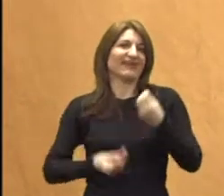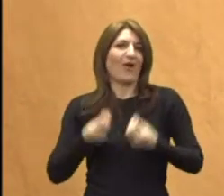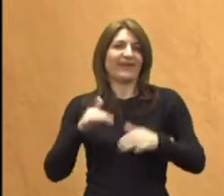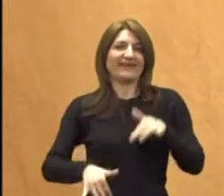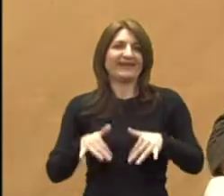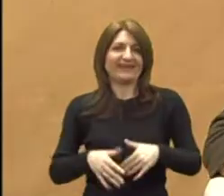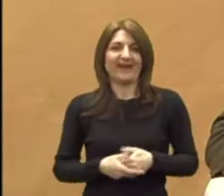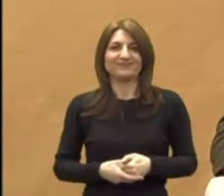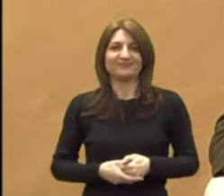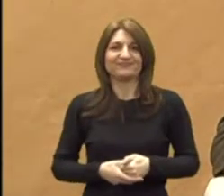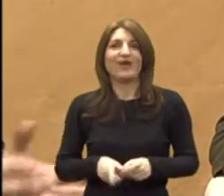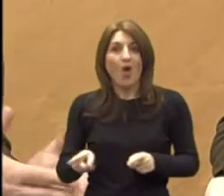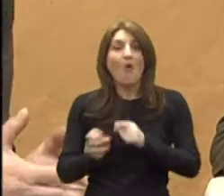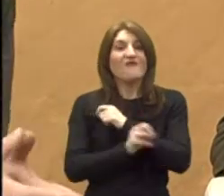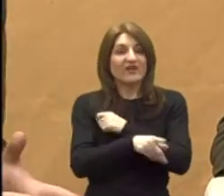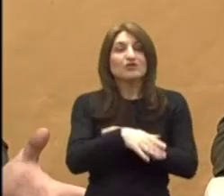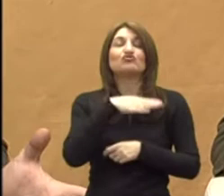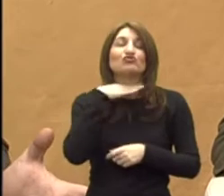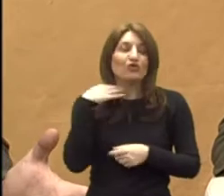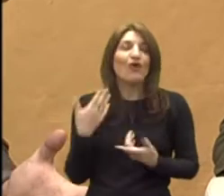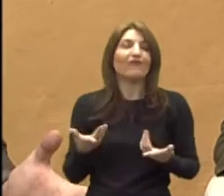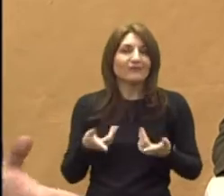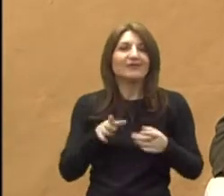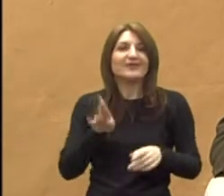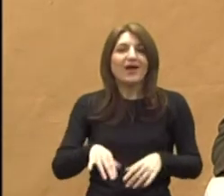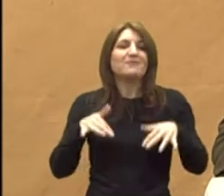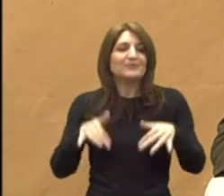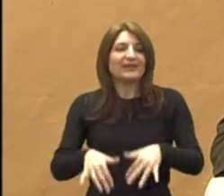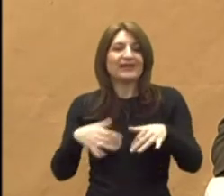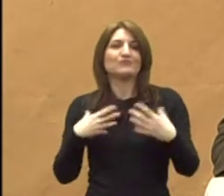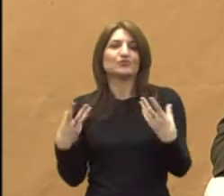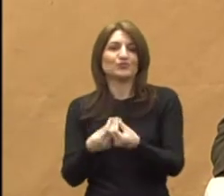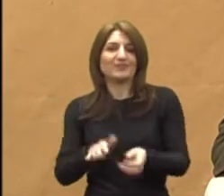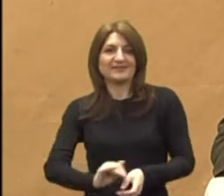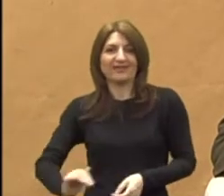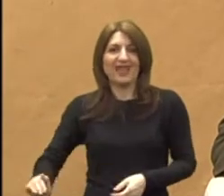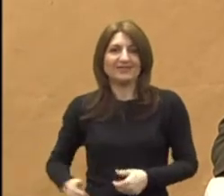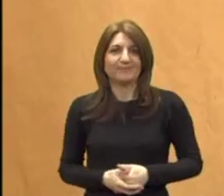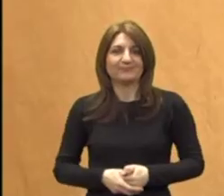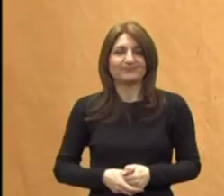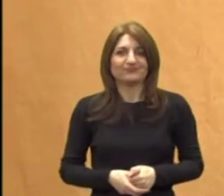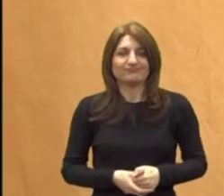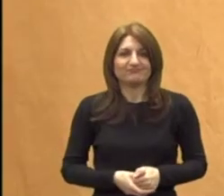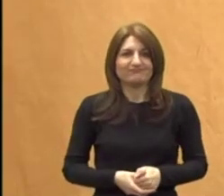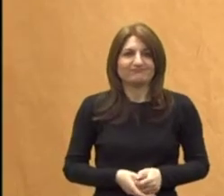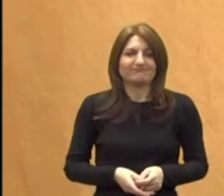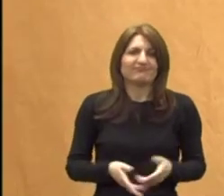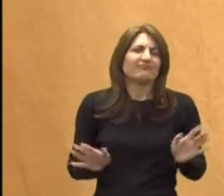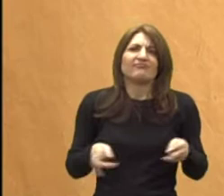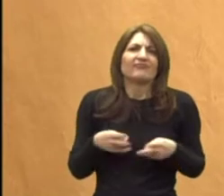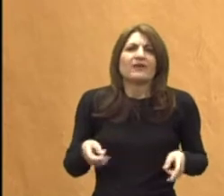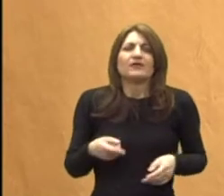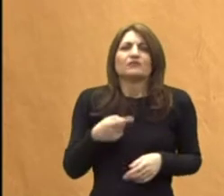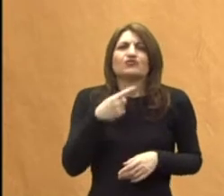Mi uvrtiću se. Da, da, blago u stvari igramo s djecom. Ja, mislim, ne možemo prirodicirati